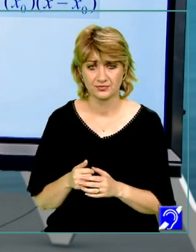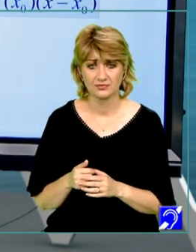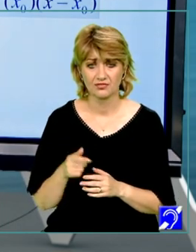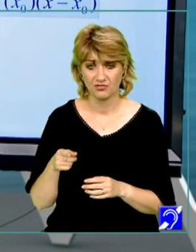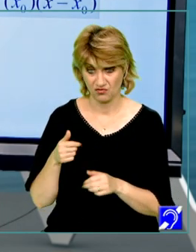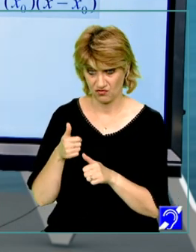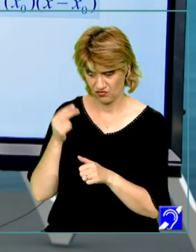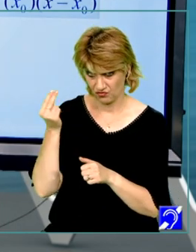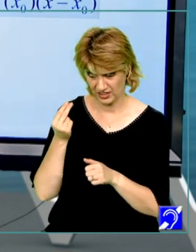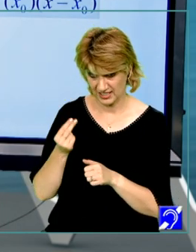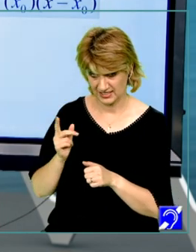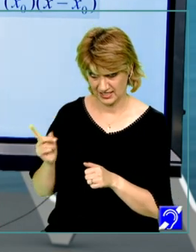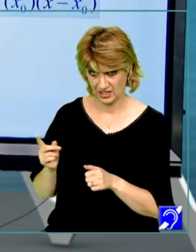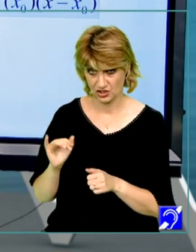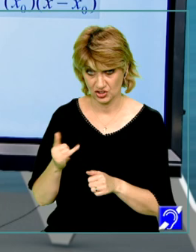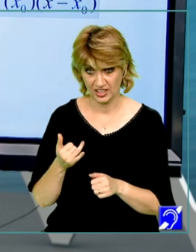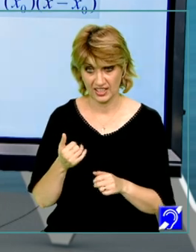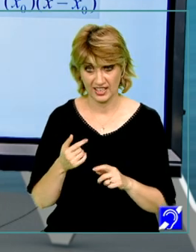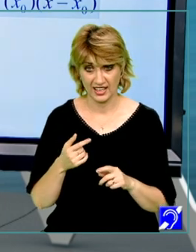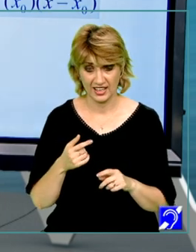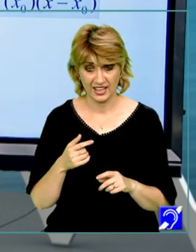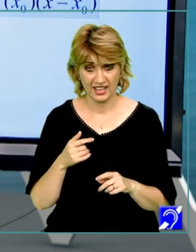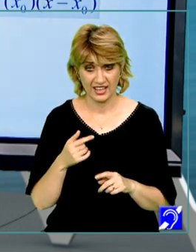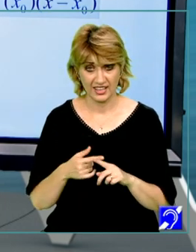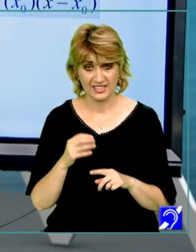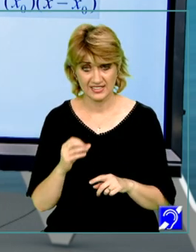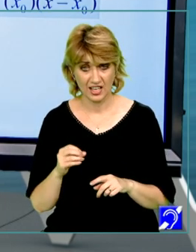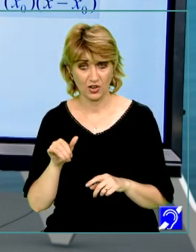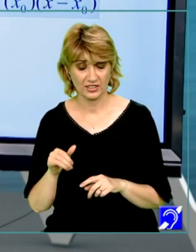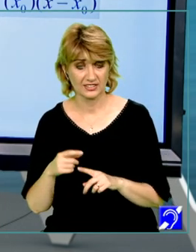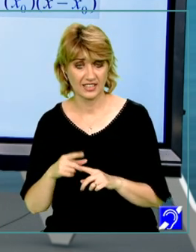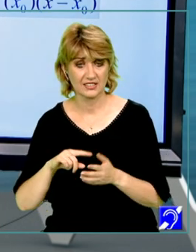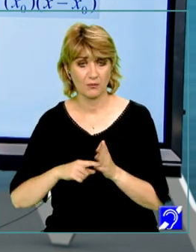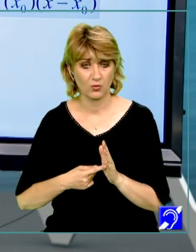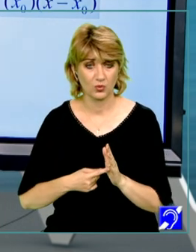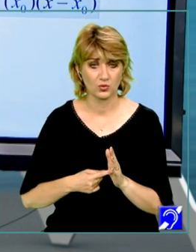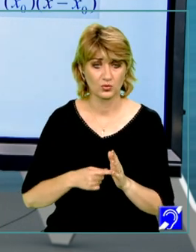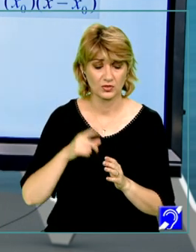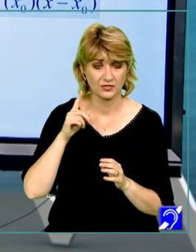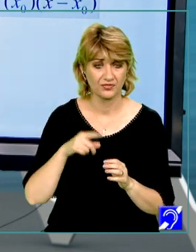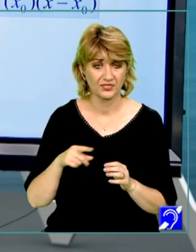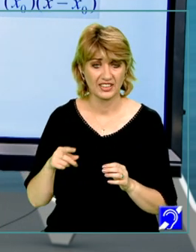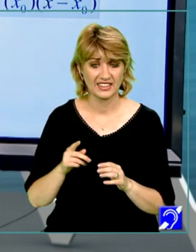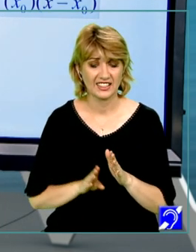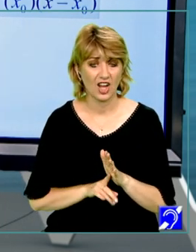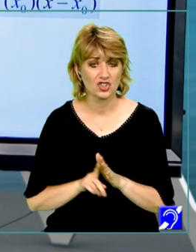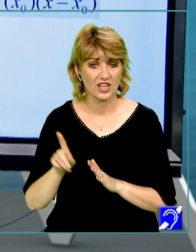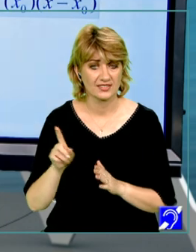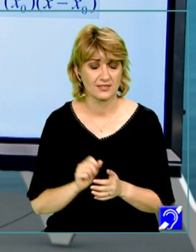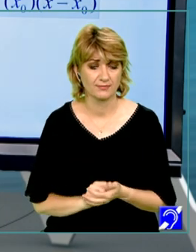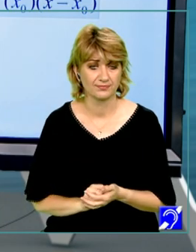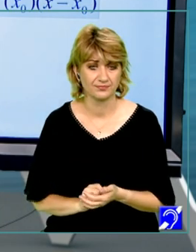funcției și x0 f de x0 reprezintă punctul de pe graficul funcției, punctul de tangență.